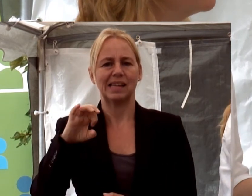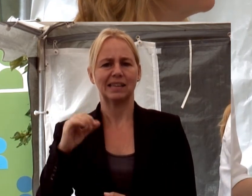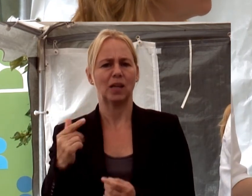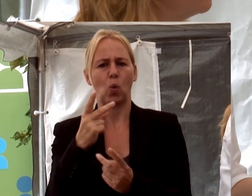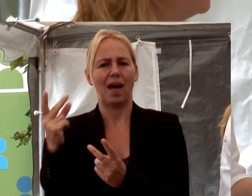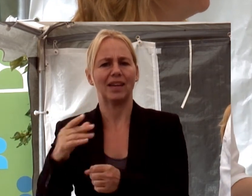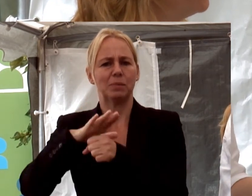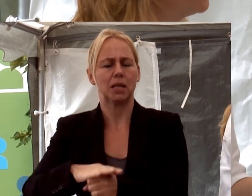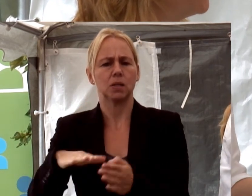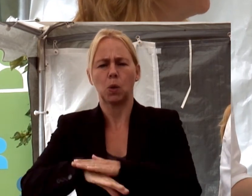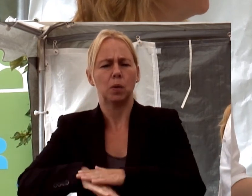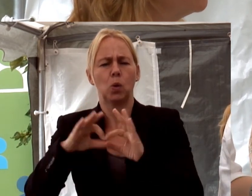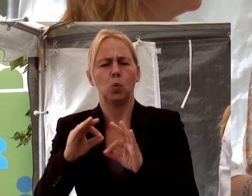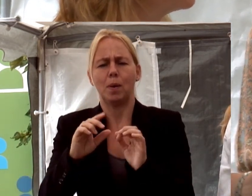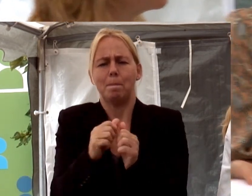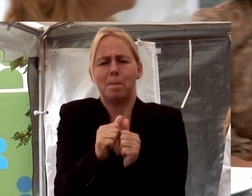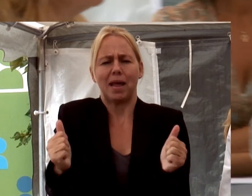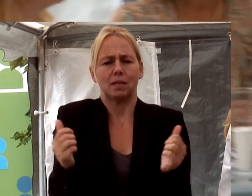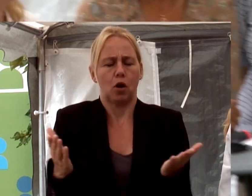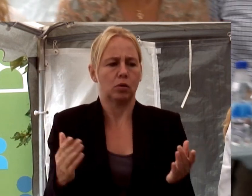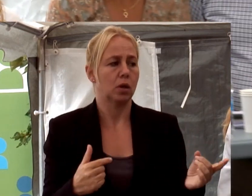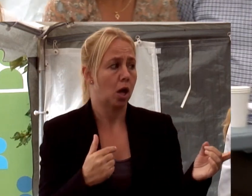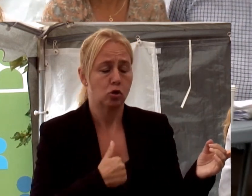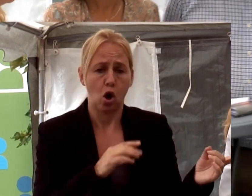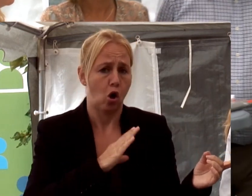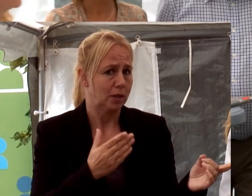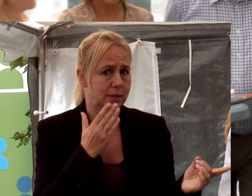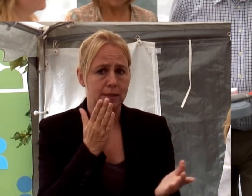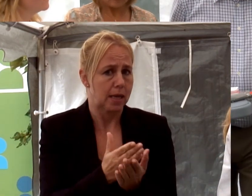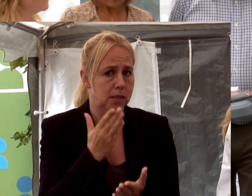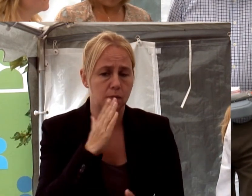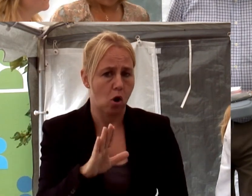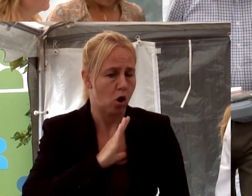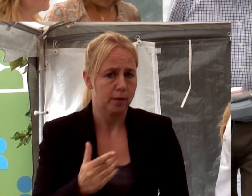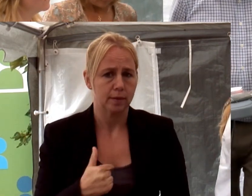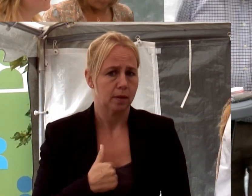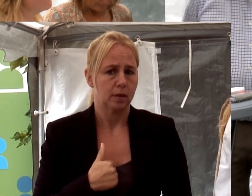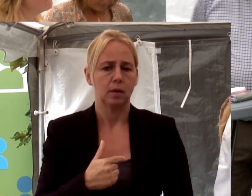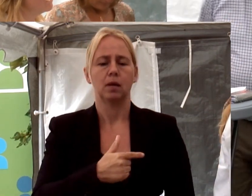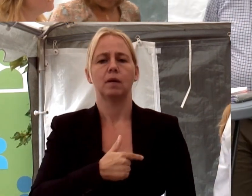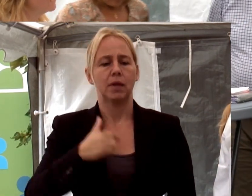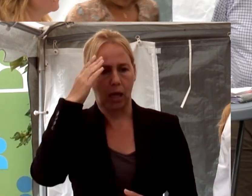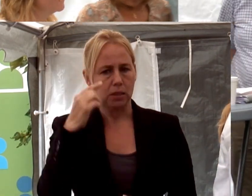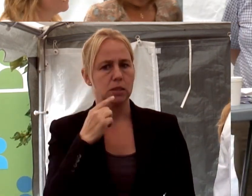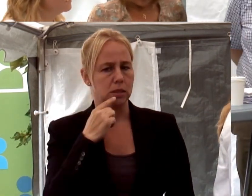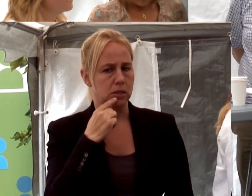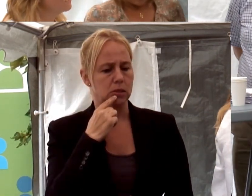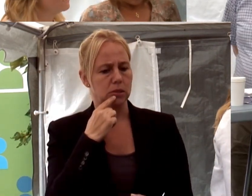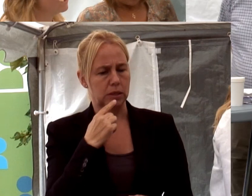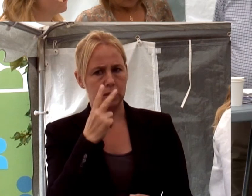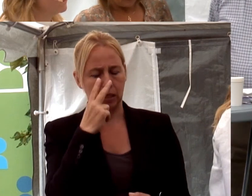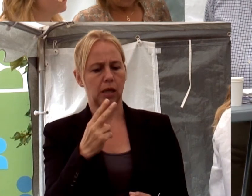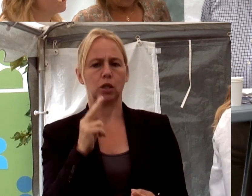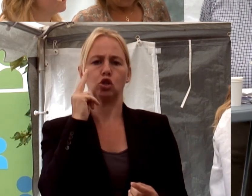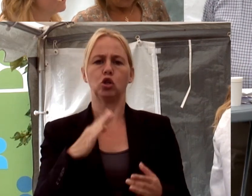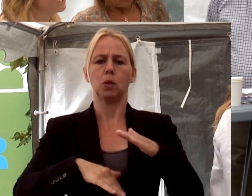diskrimineringsgrunder. Jag har inget säkert svar på den frågan. Vi kan ju konstatera att det här är en ny